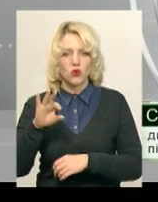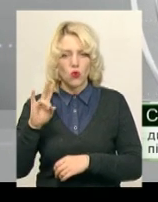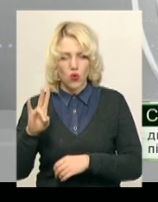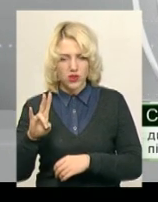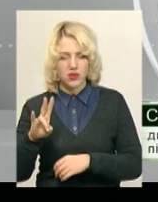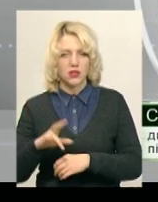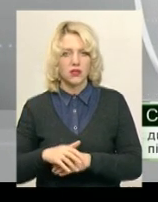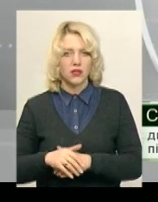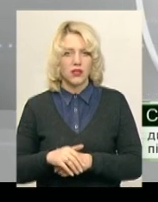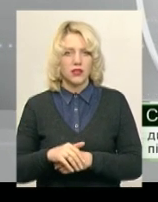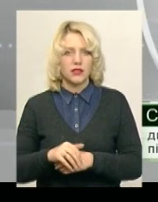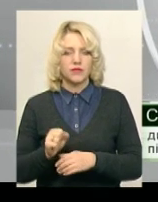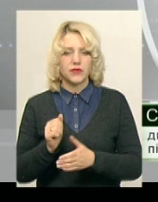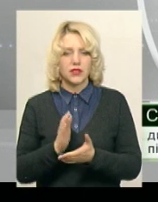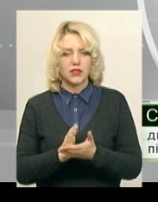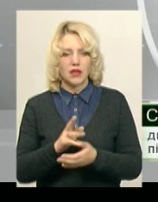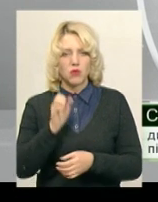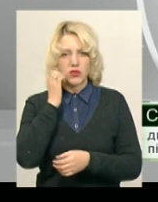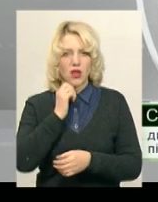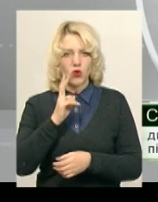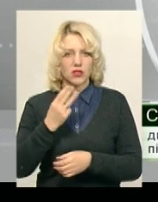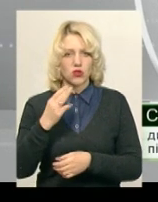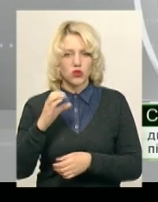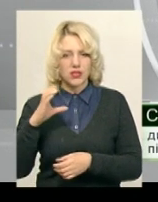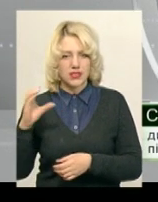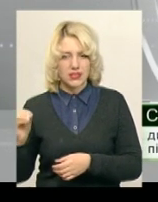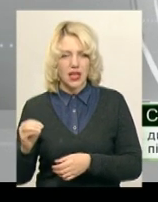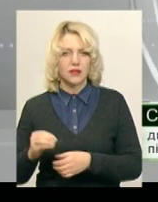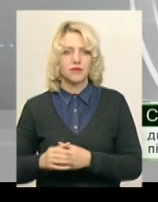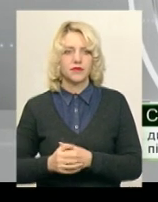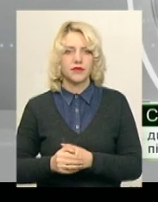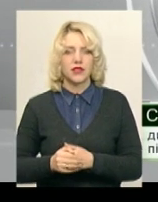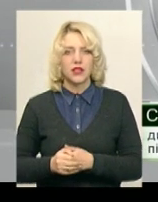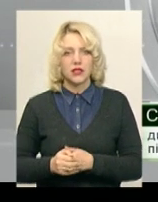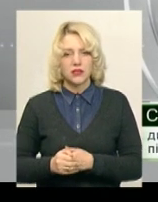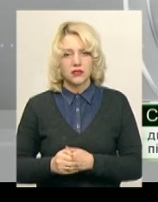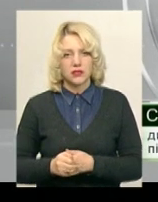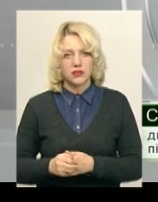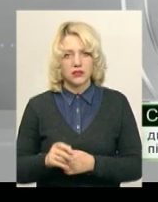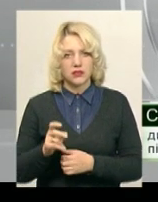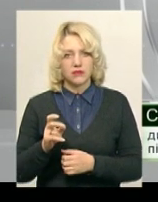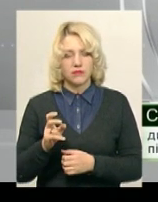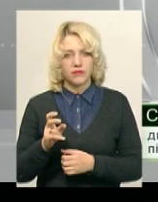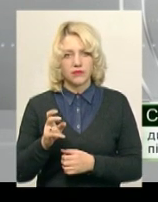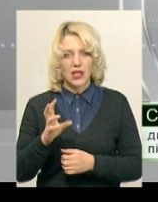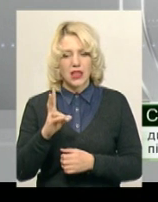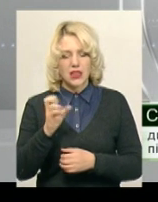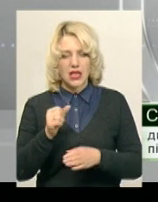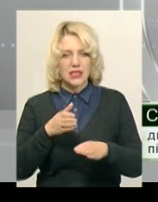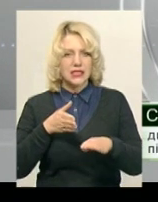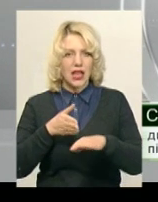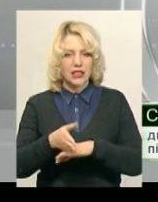аналітикою, є по Старо-Коперсинському шосе, як спускатися вниз, там, здається, Парково-1,